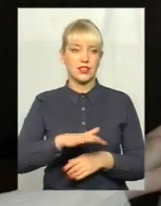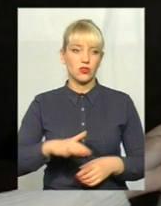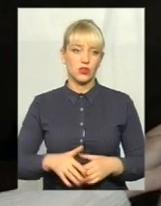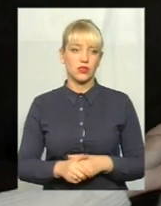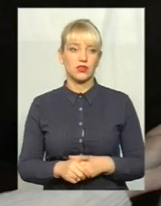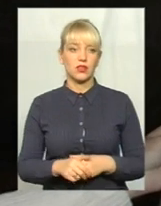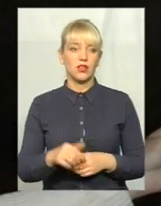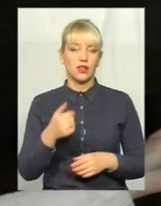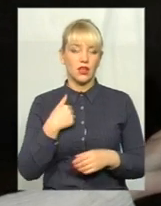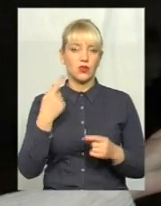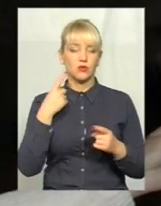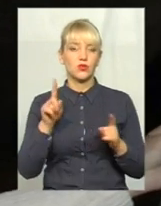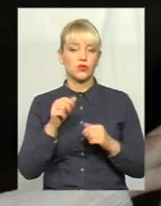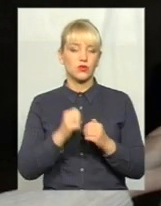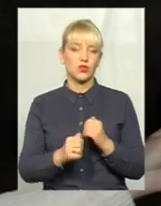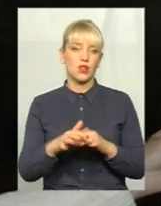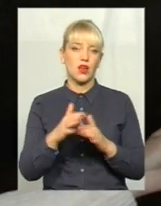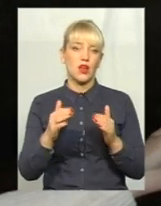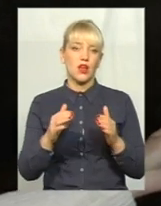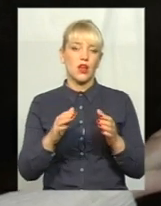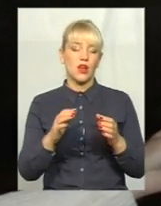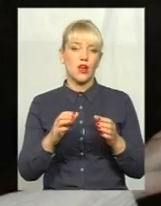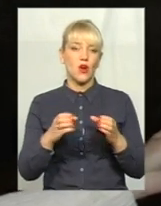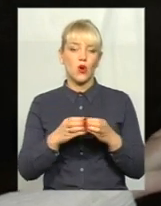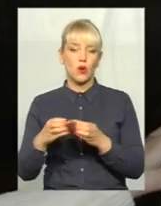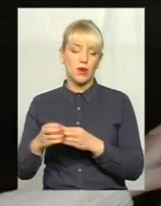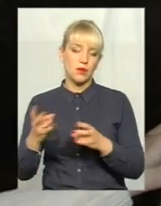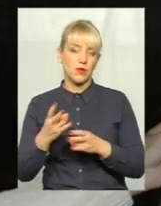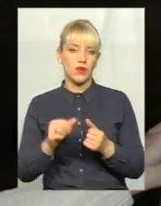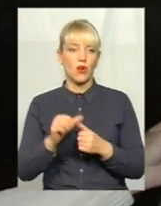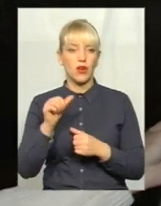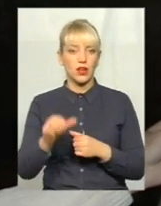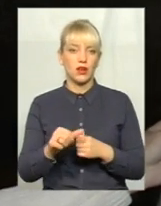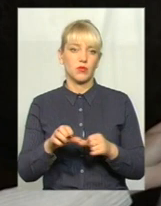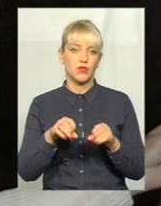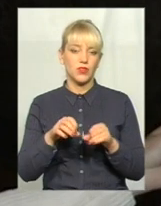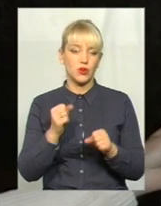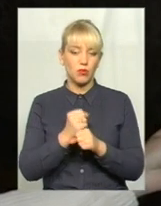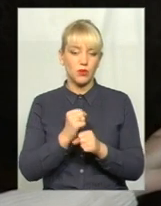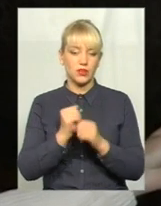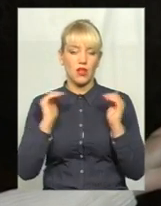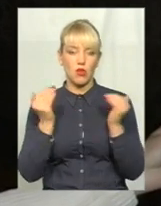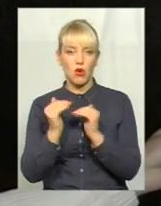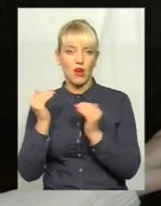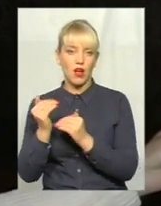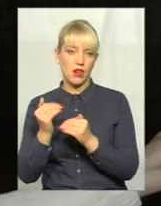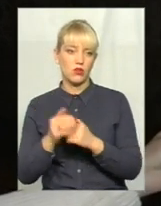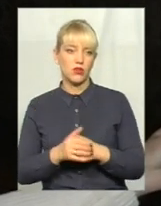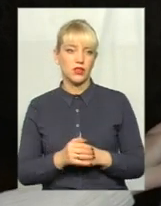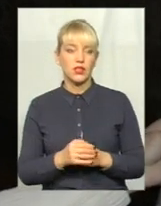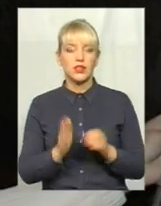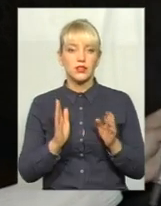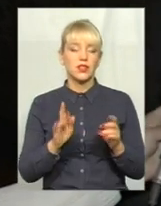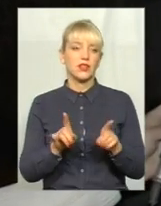Мені здається, що кожна громада має окремо об'єднюватись, робити локально собі. От тільки